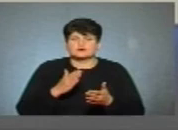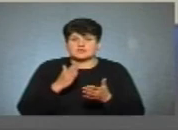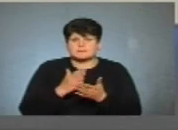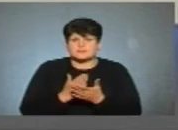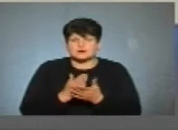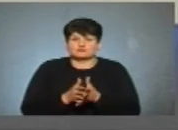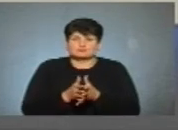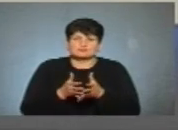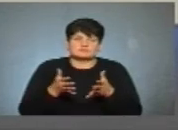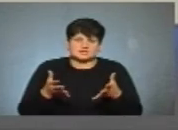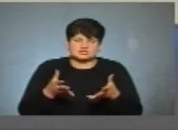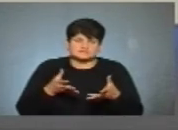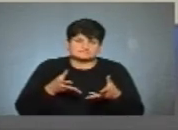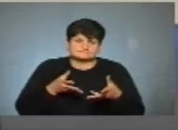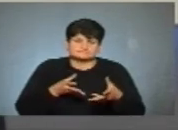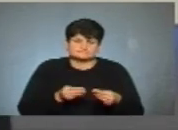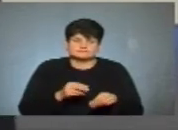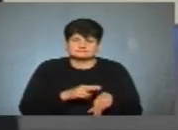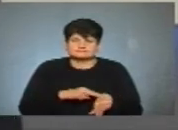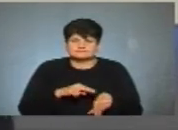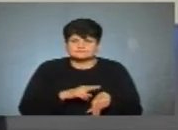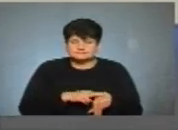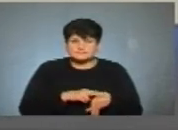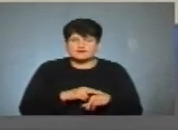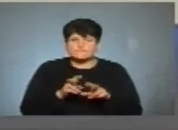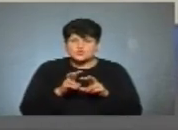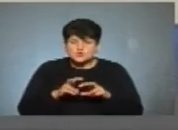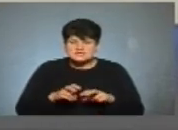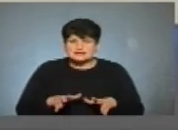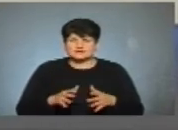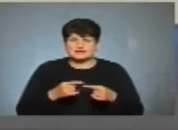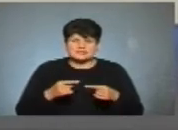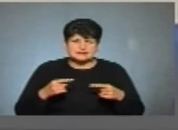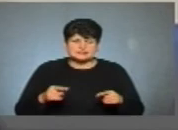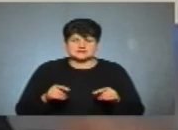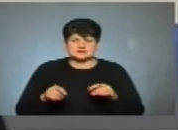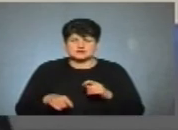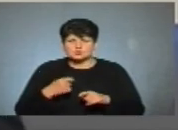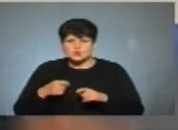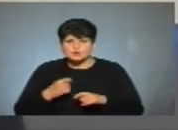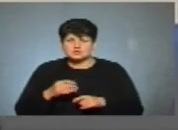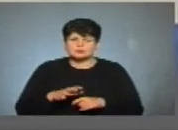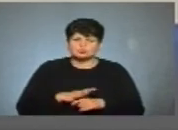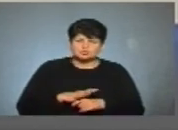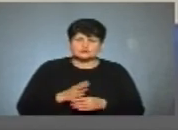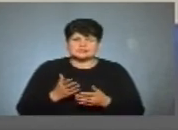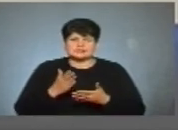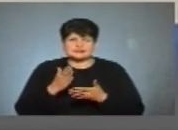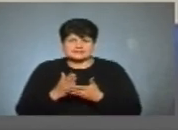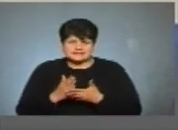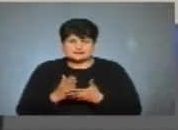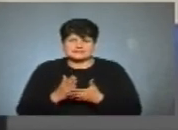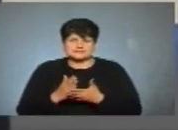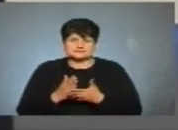більше тиснути на правоохоронну систему в розслідуванні різних резонансних злочинів, які були, які, на жаль,